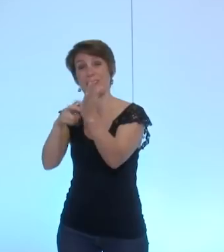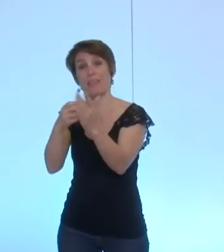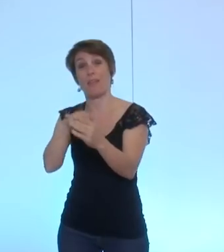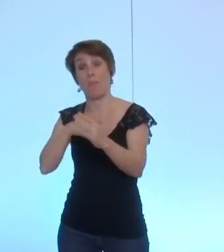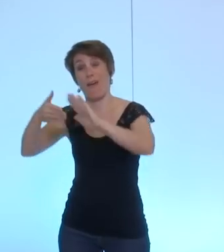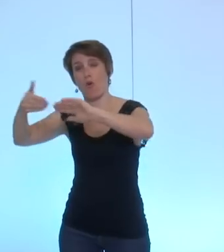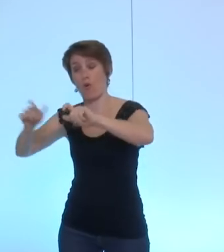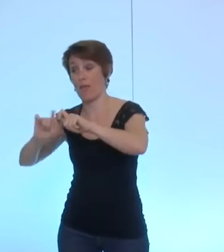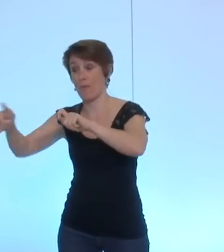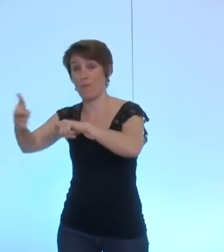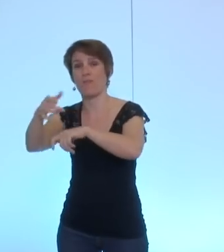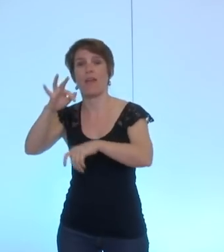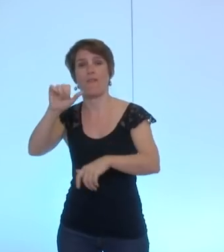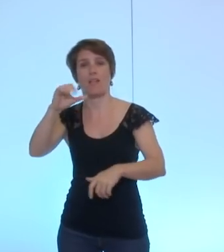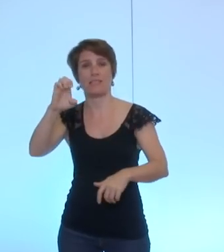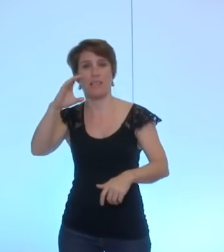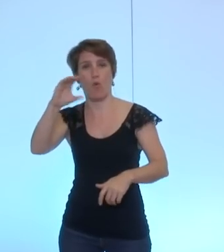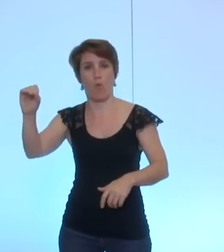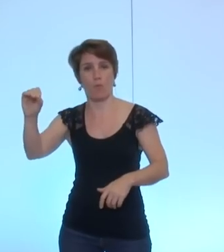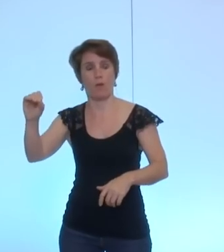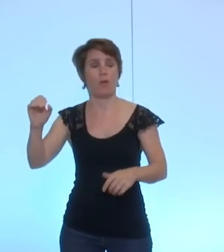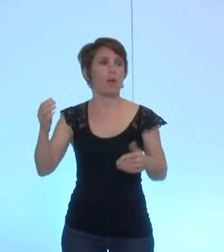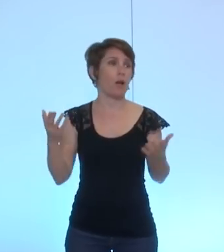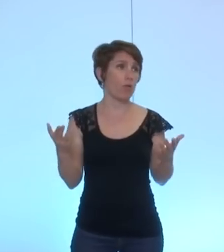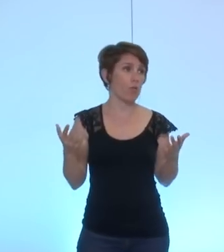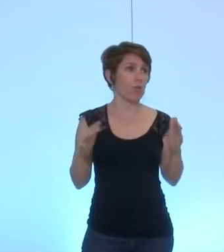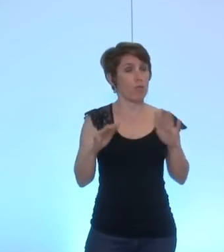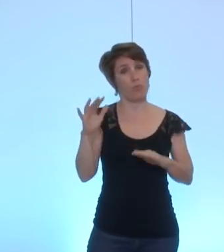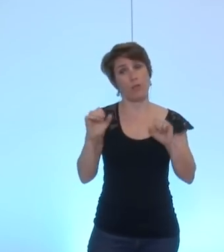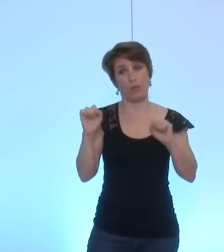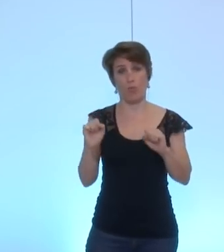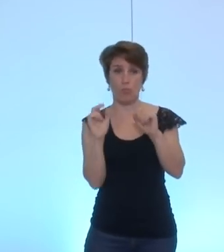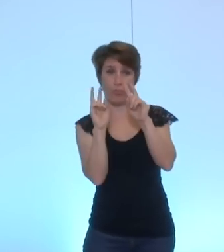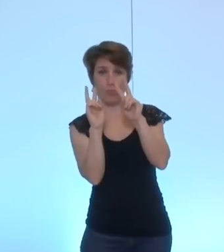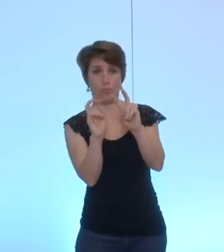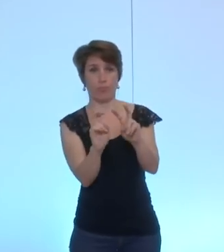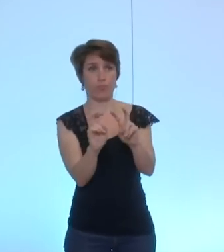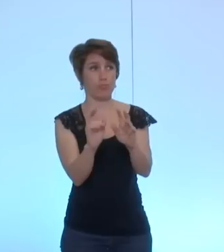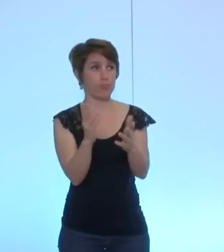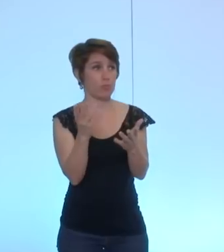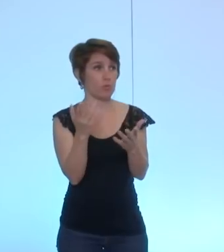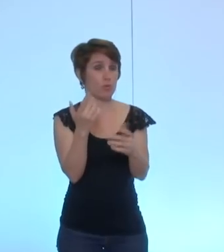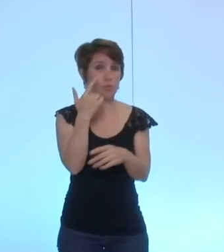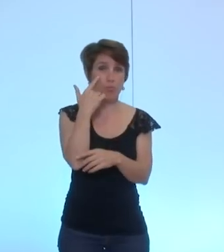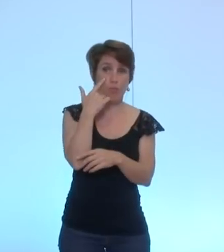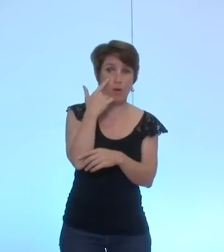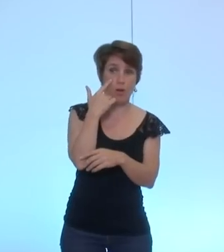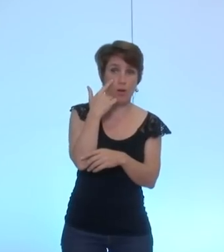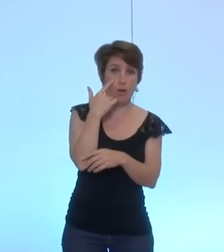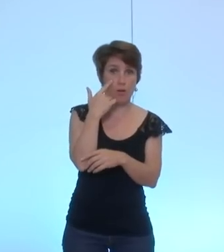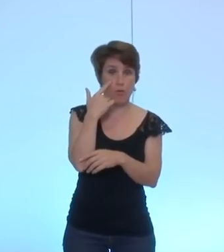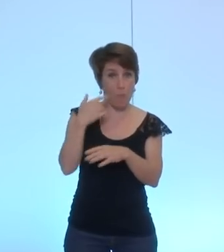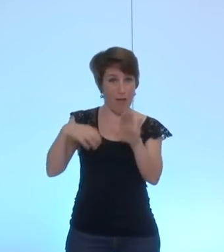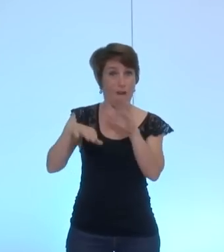éventuellement si on se rend compte c'est éventuellement sous couvert de vérifications qu'on puisse abonder s'il y quelque chose qui est engagé j'avais